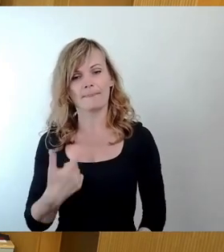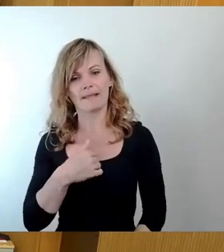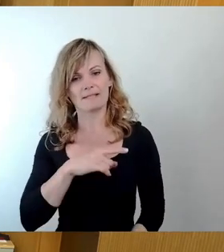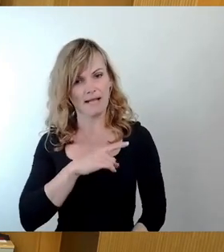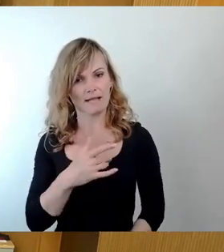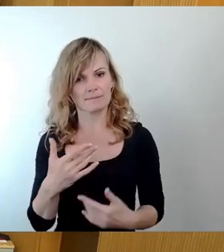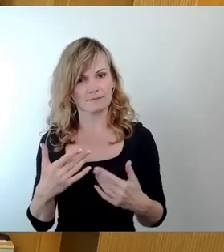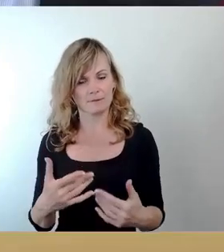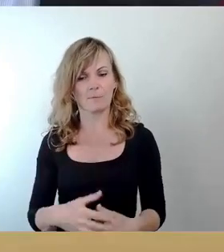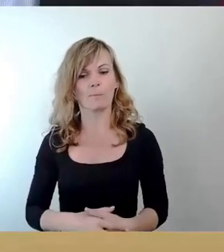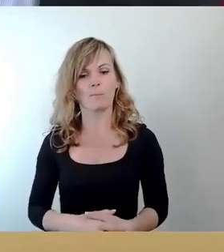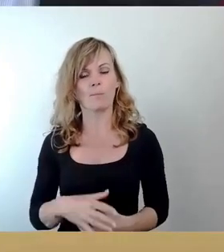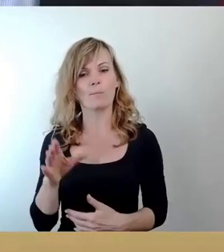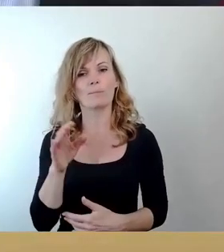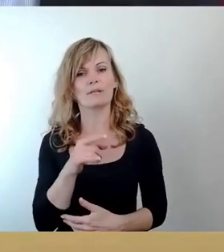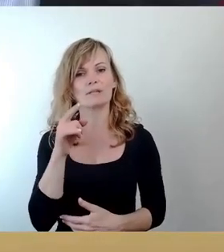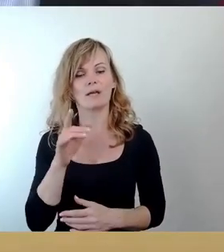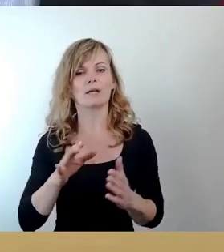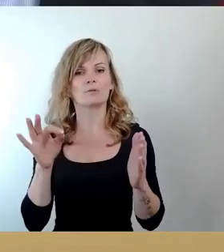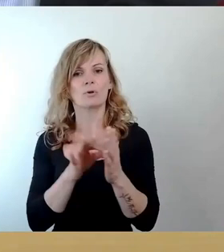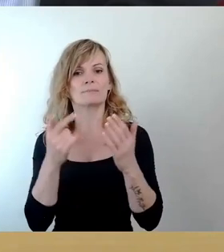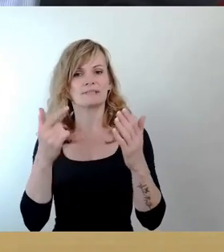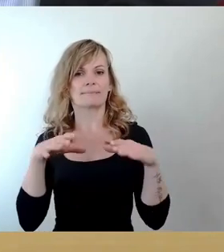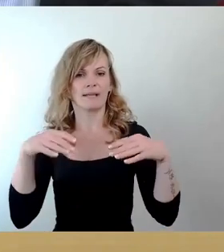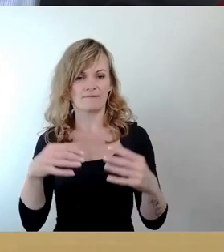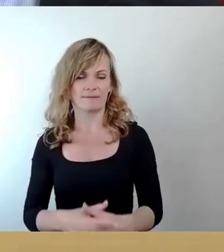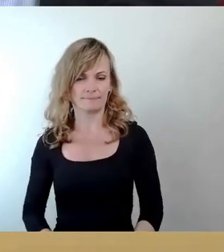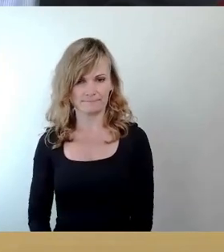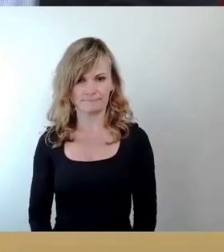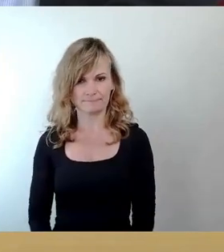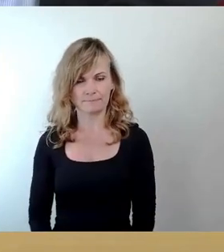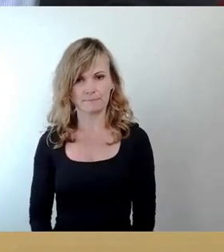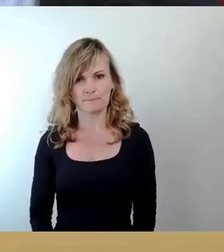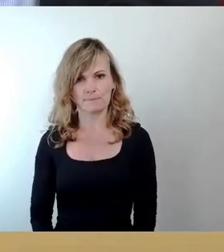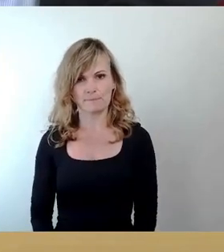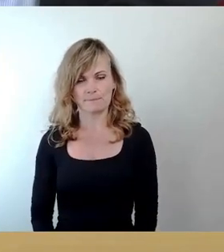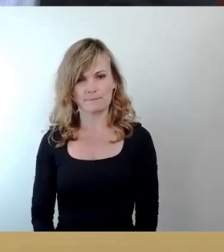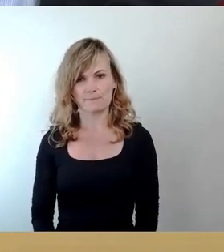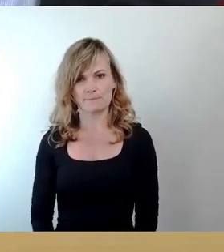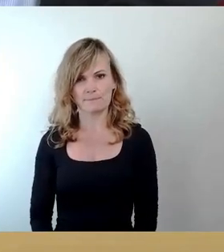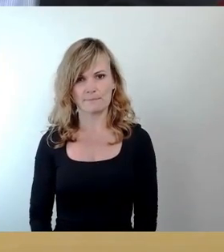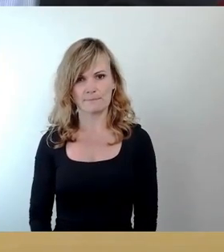mit dem Top 7 beginnen. Dort als erstes den